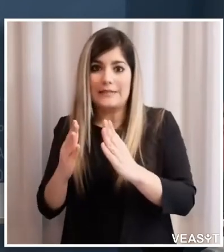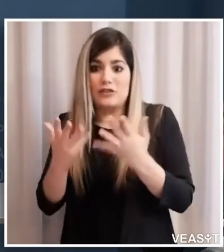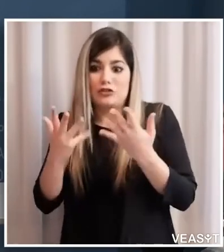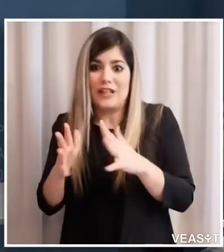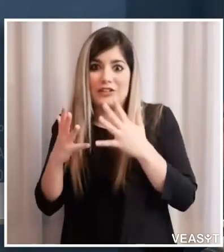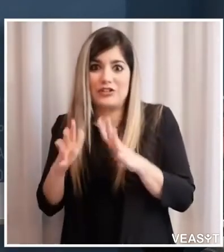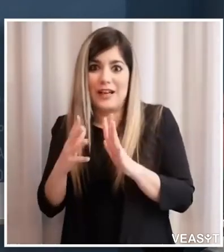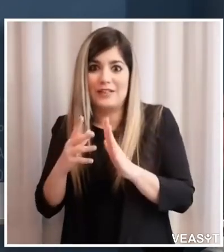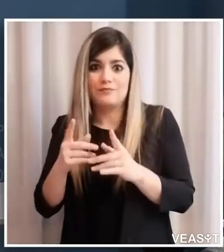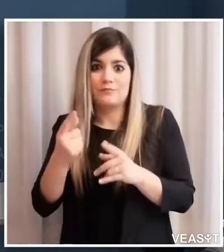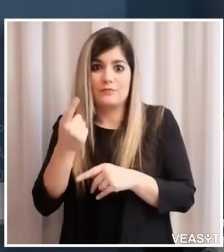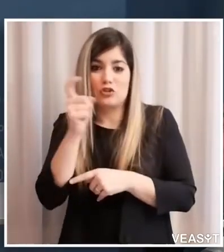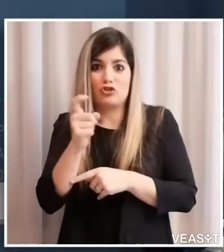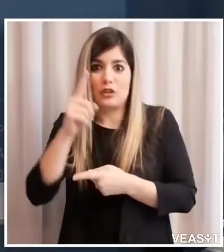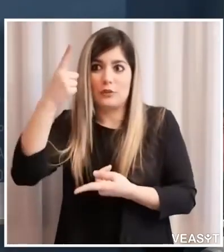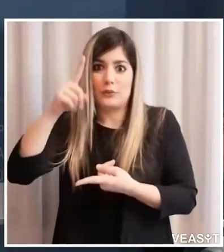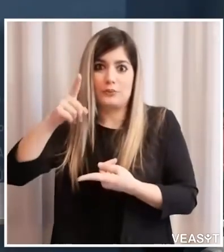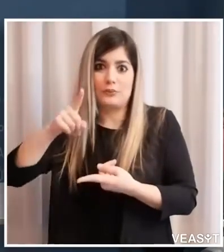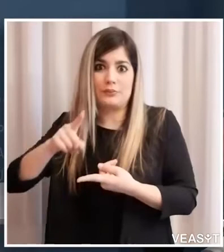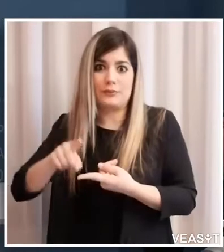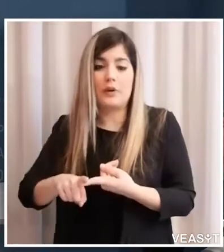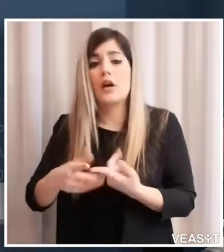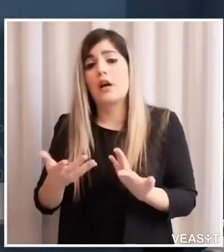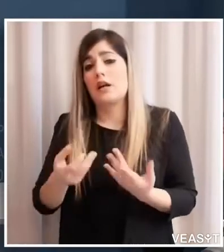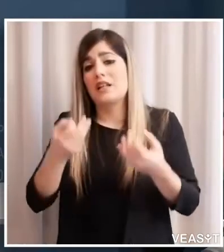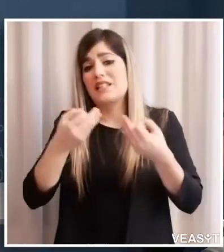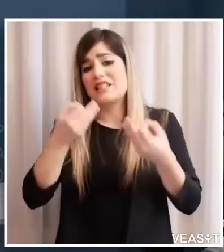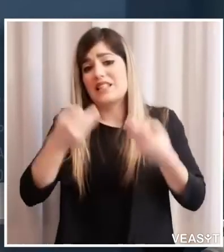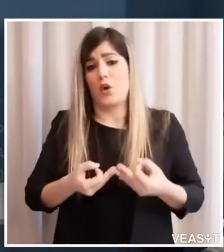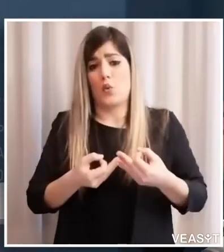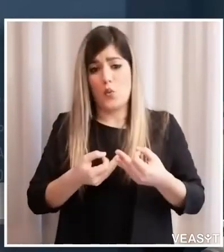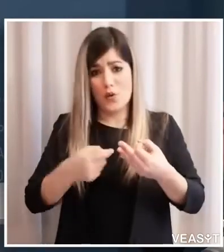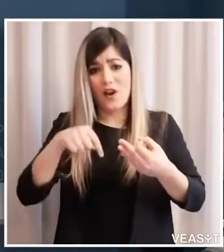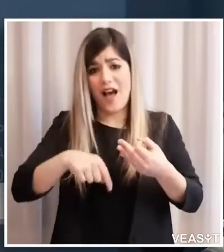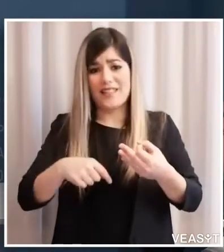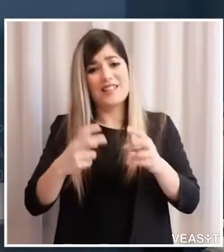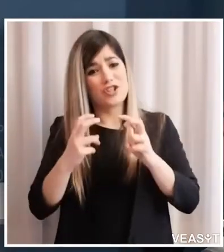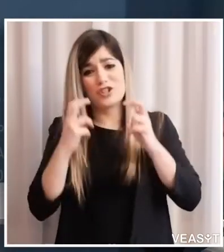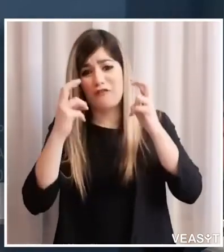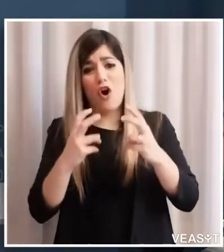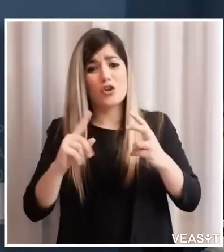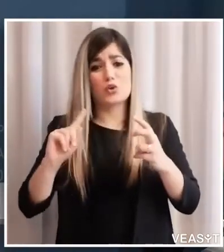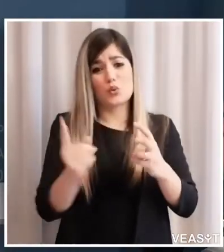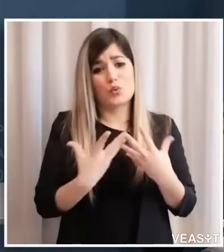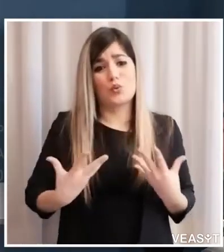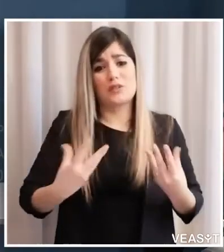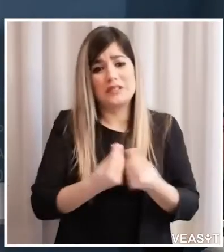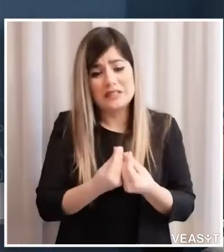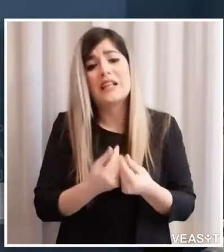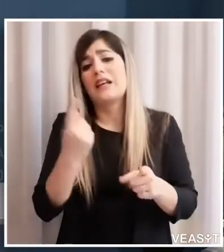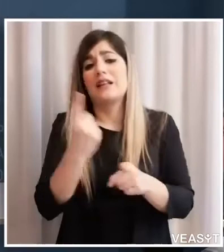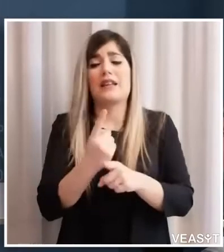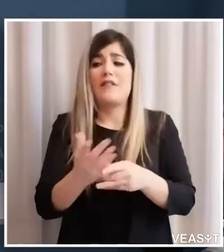e quindi ci vuole forse sicuramente uno sforzo comune a poter aiutare le